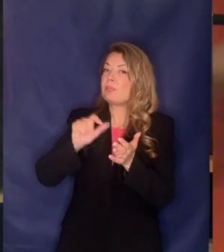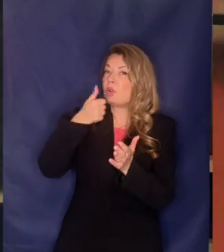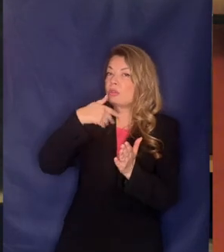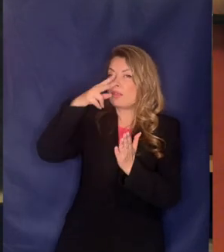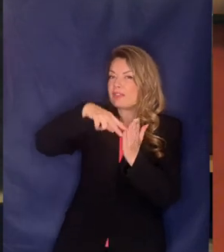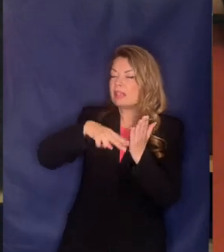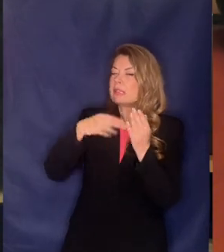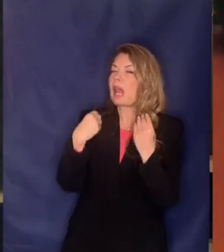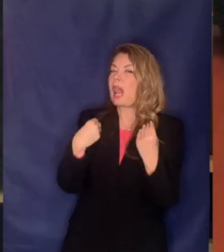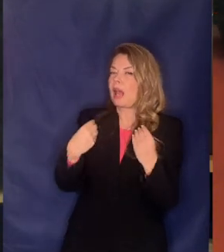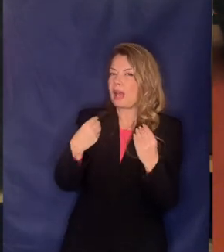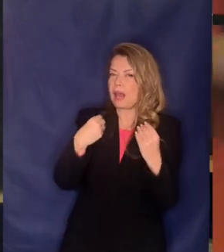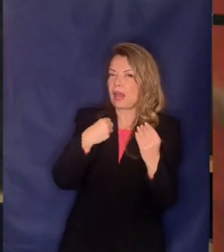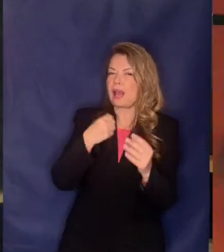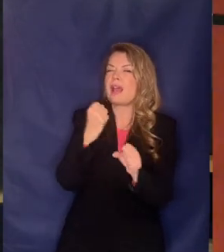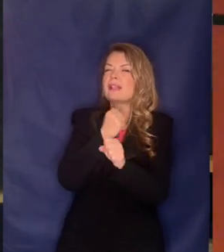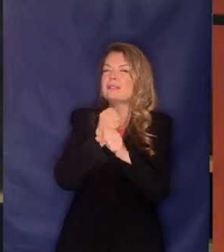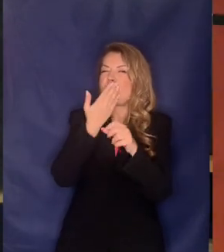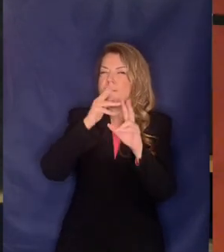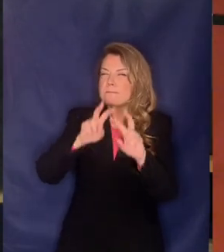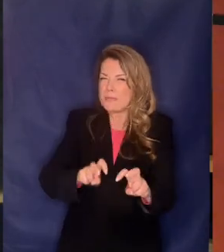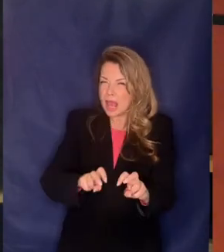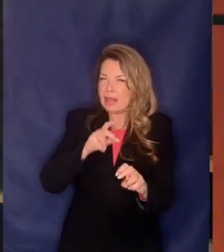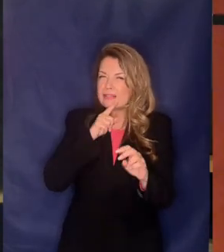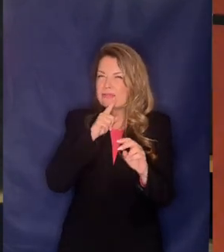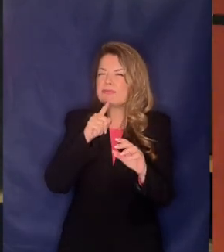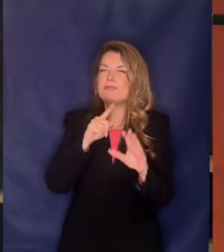εδώ είναι το QR και άσως δεν το βλέπουν